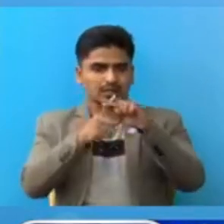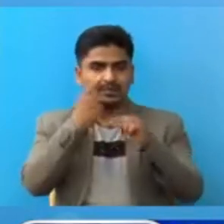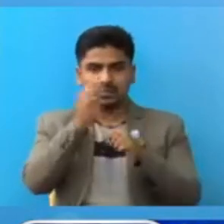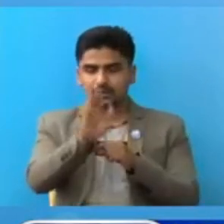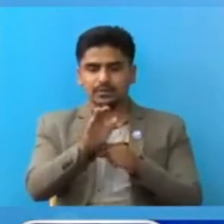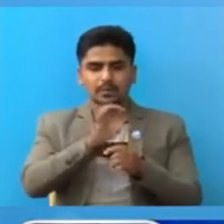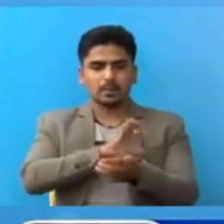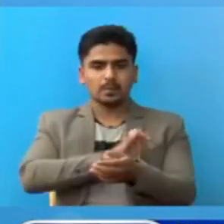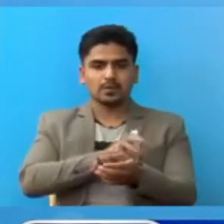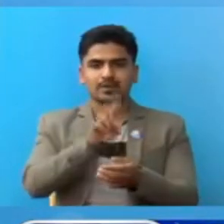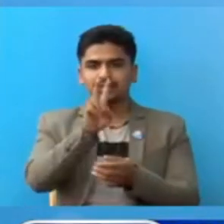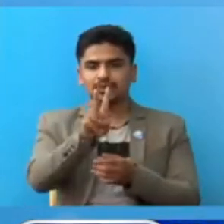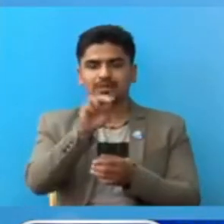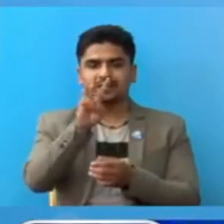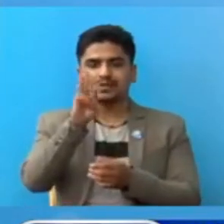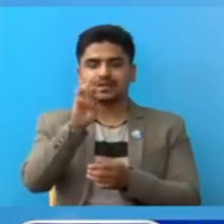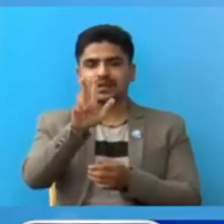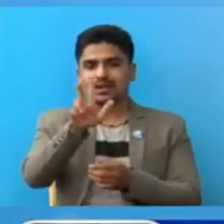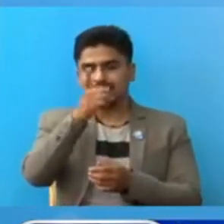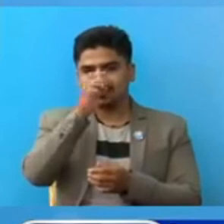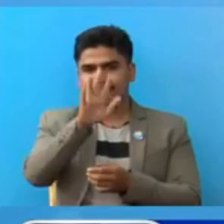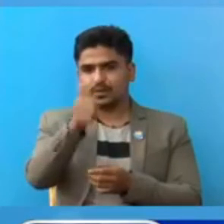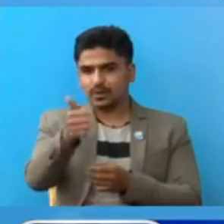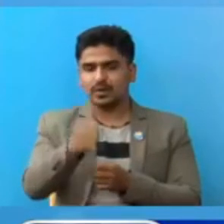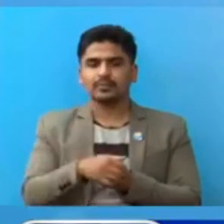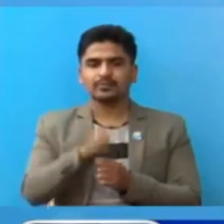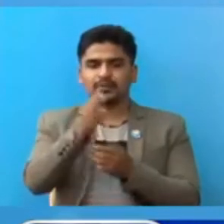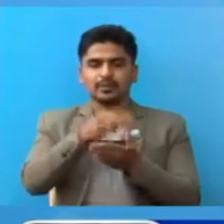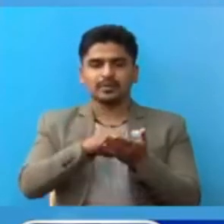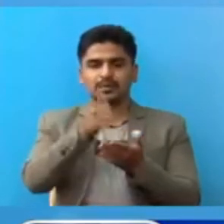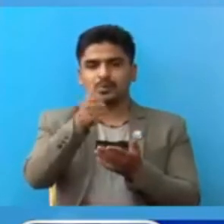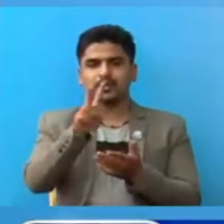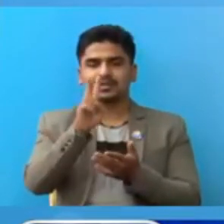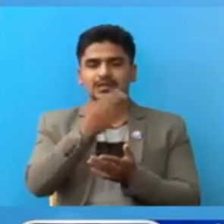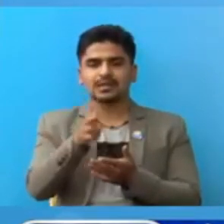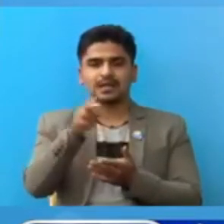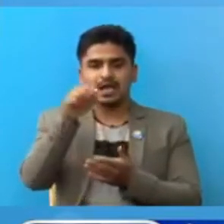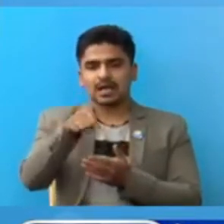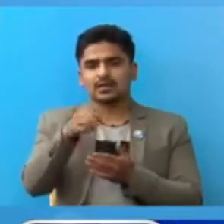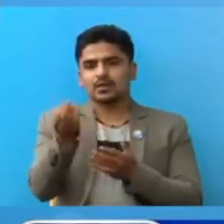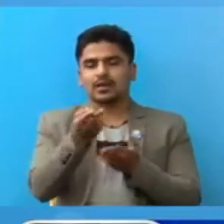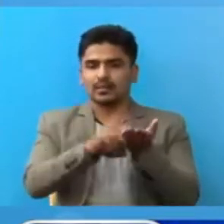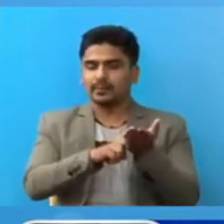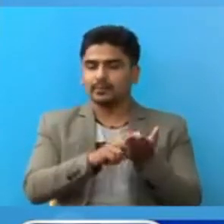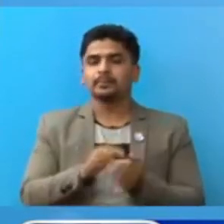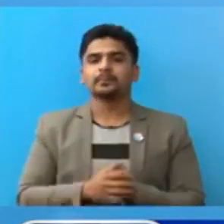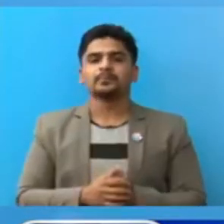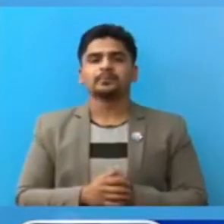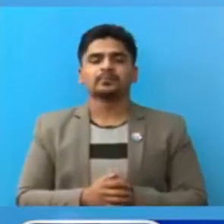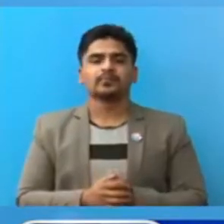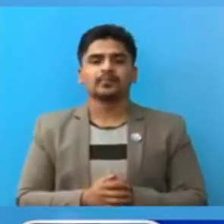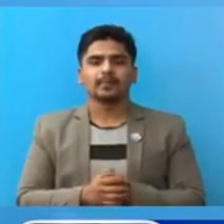प्रदेश दुई महां जम्मा 3,086 जना आजा बेटिन वयको छा